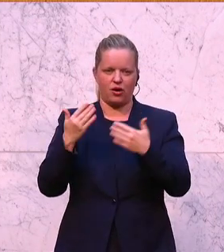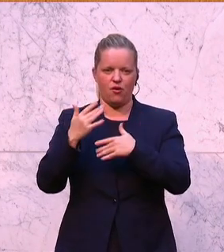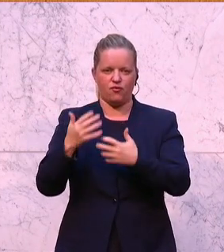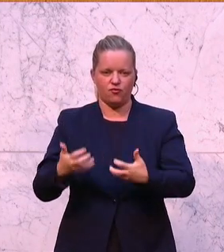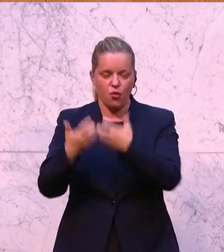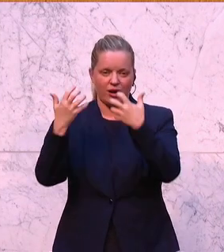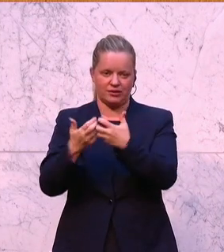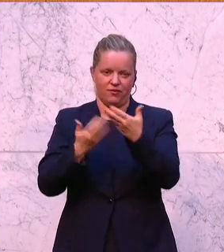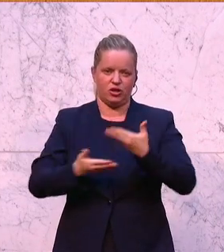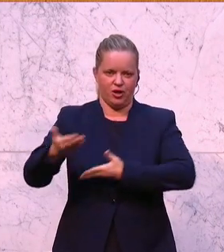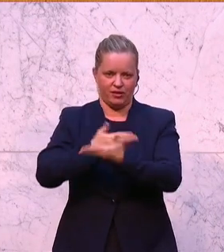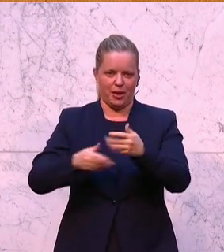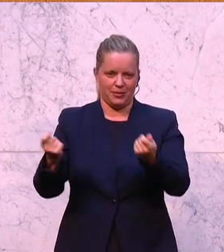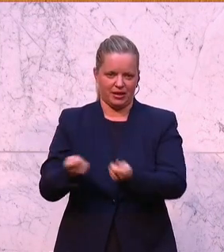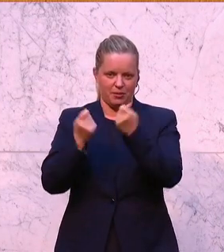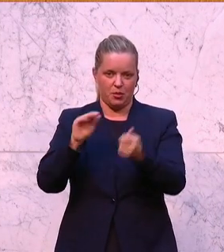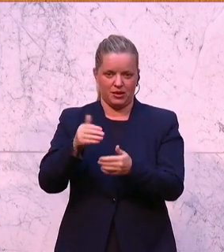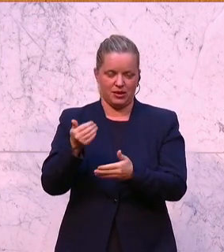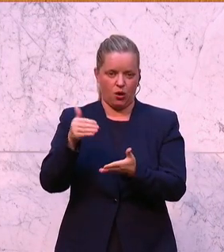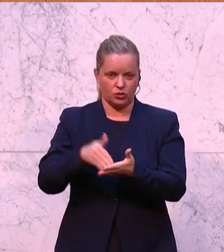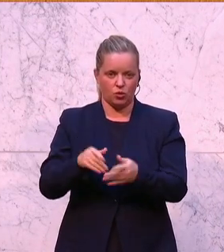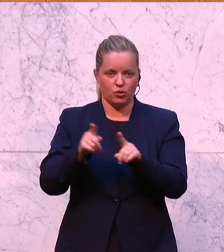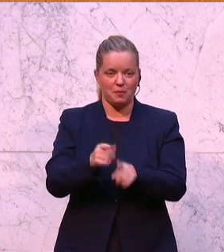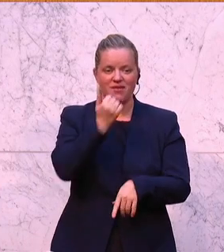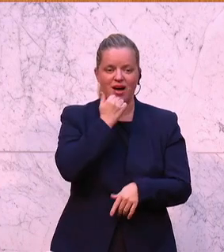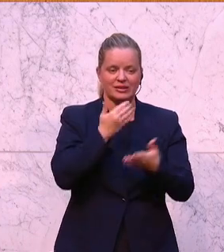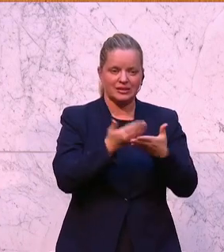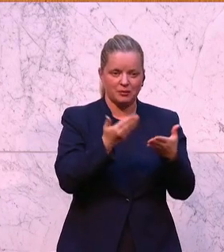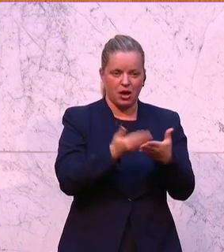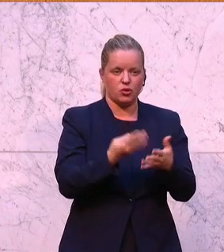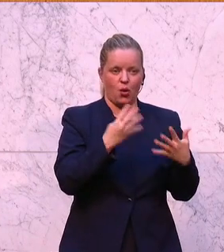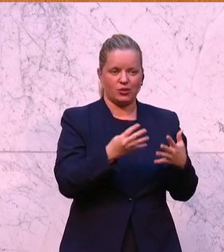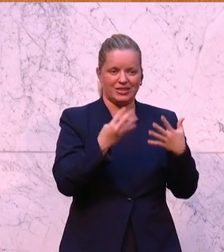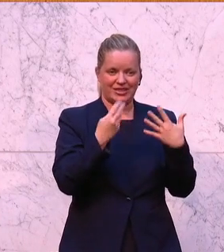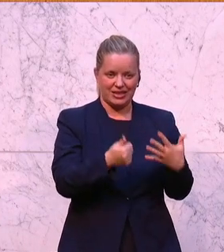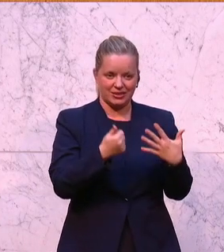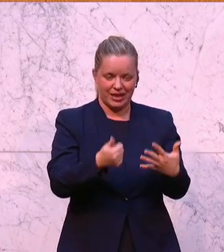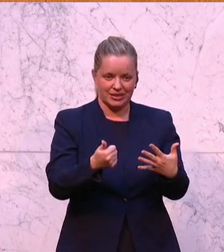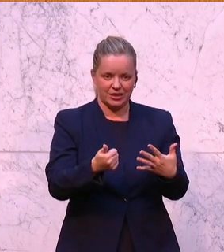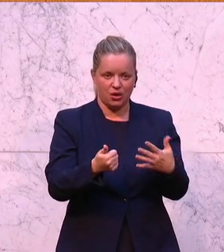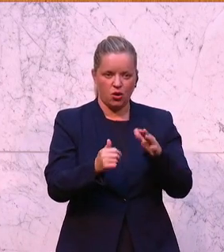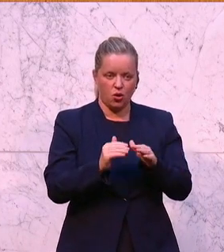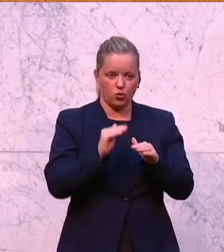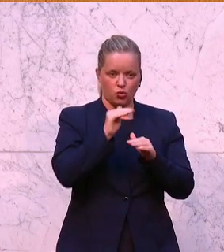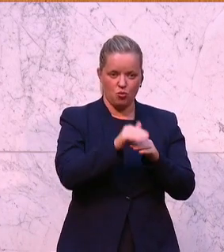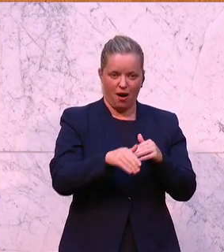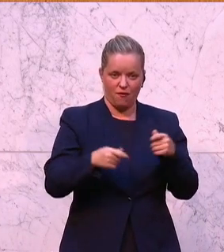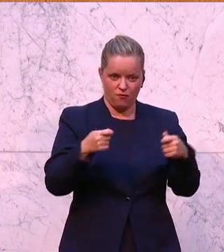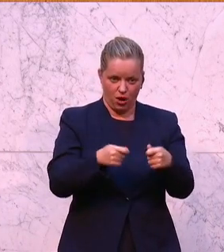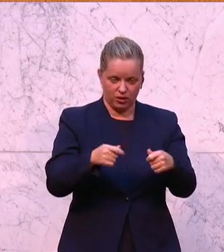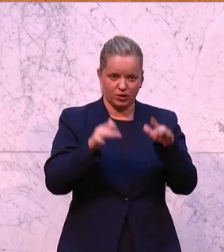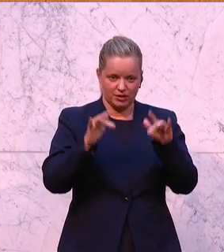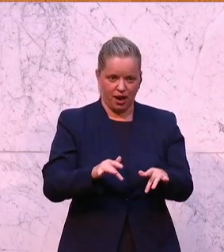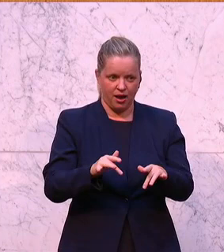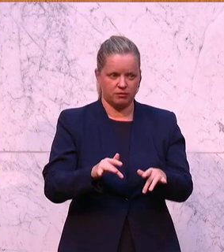Betriebe über 1.000 und zu Privatzimmervermietungen von 966. Und diese Überforderung von diesen zwei Jahren beträgt,